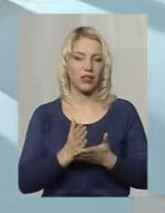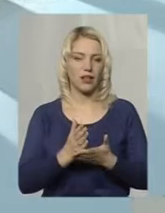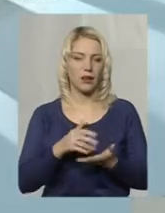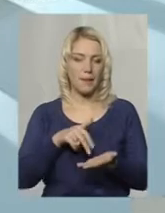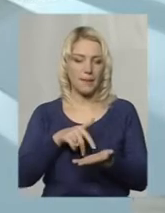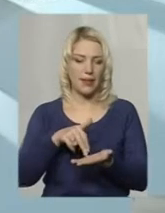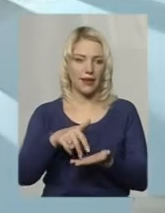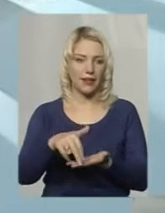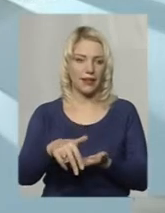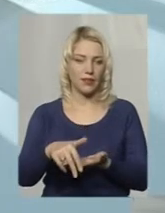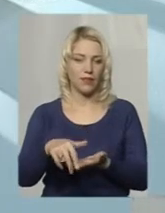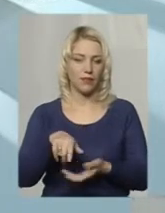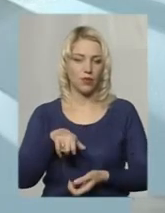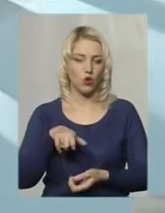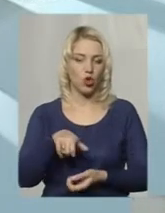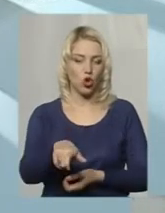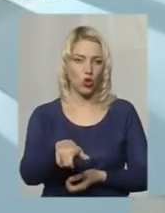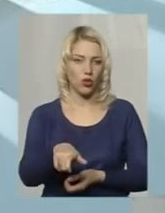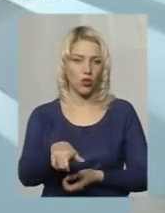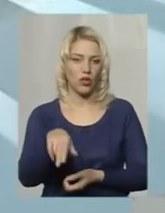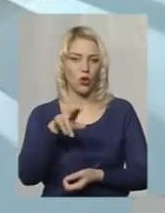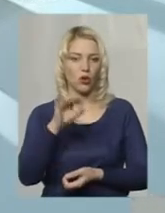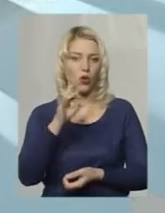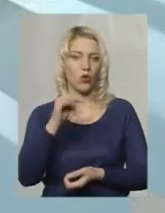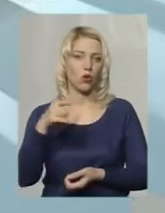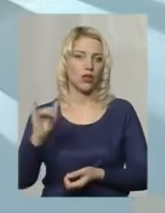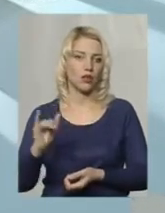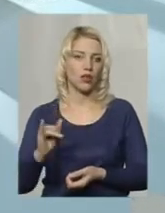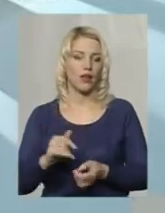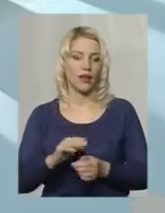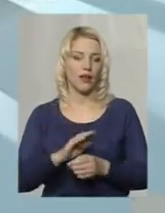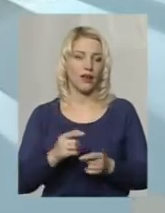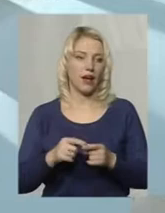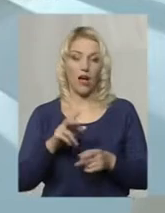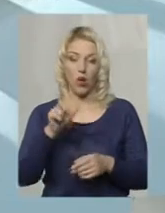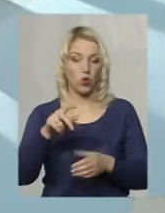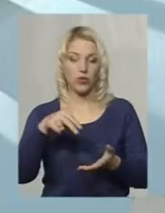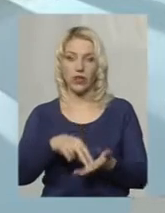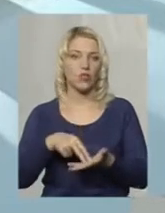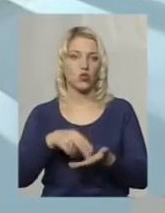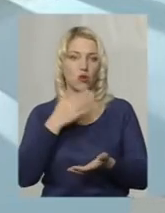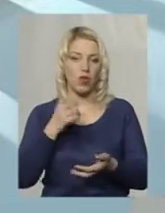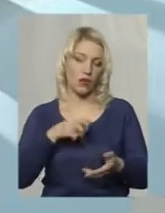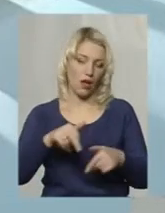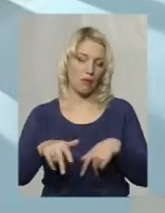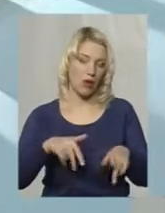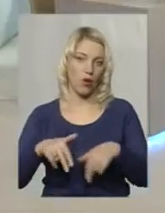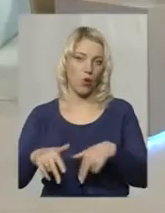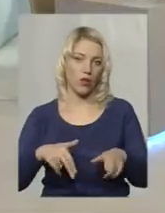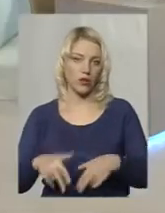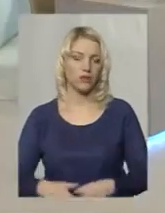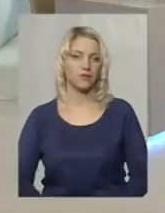дороги, а не… Бо зібрання – це може стояння бути, а в даному випадку – перехід дороги.